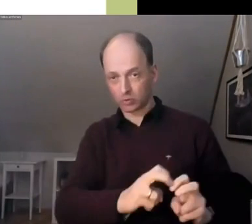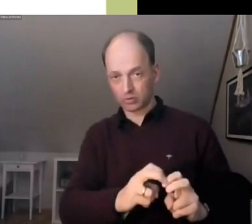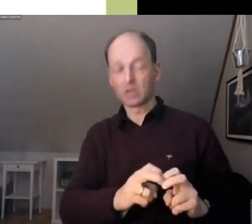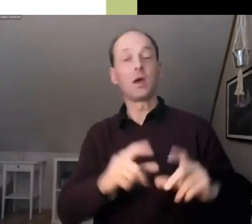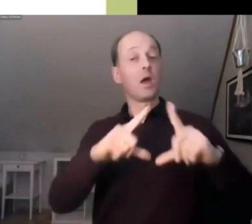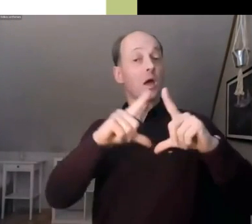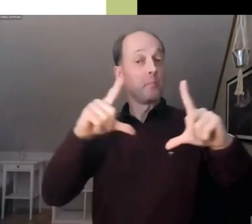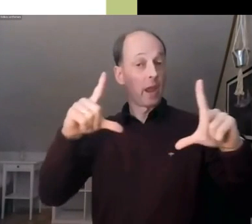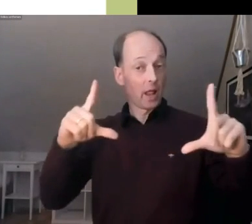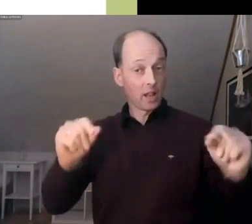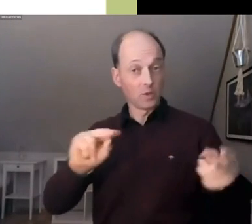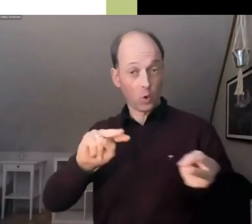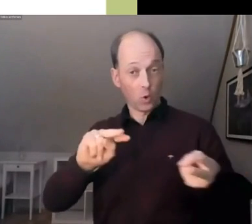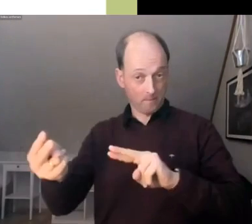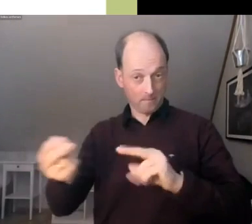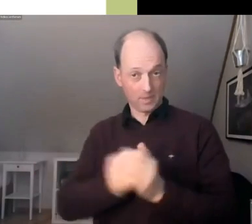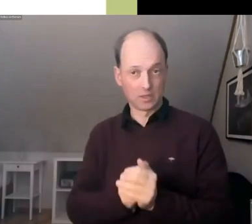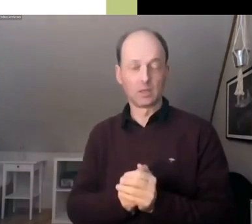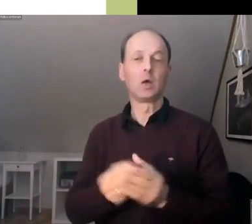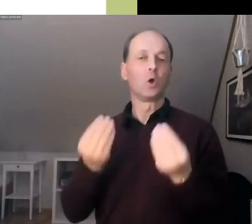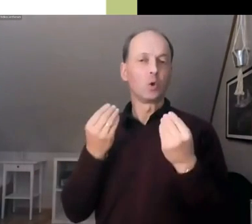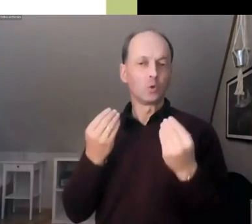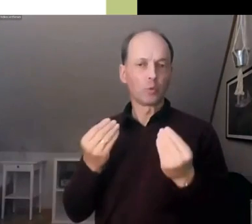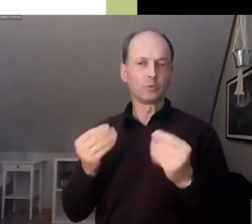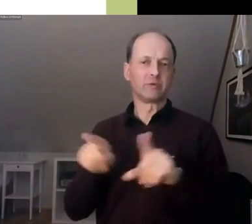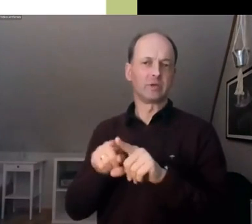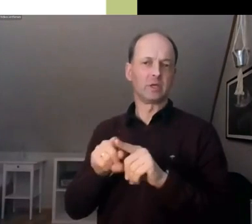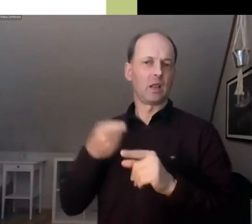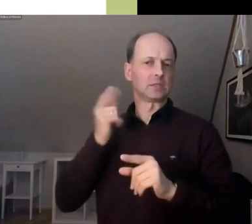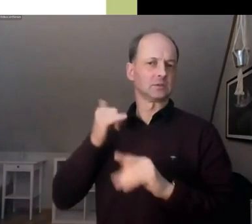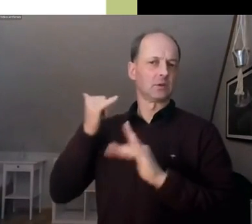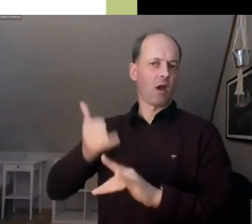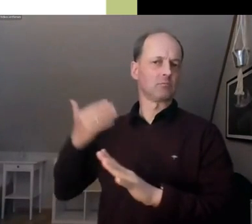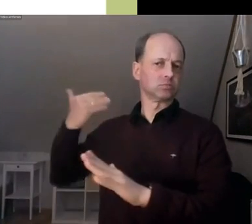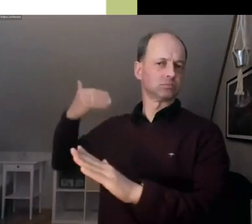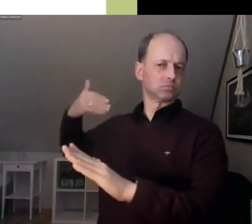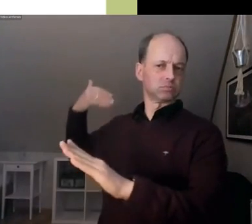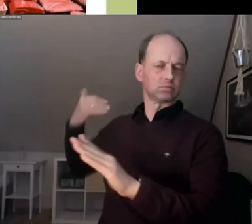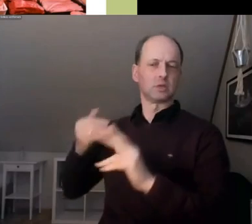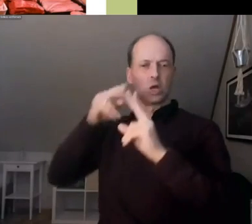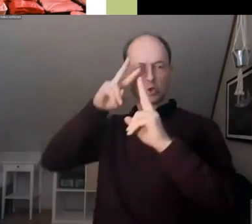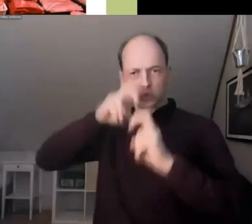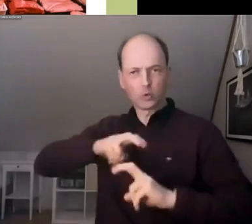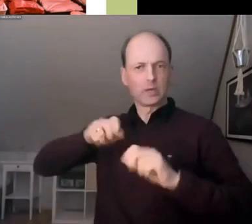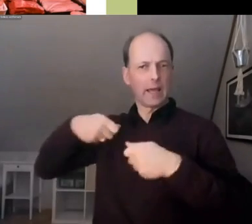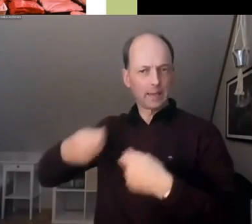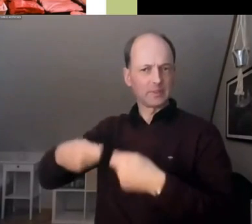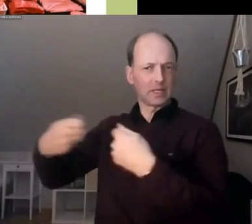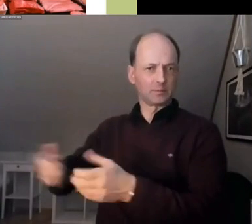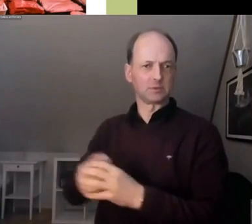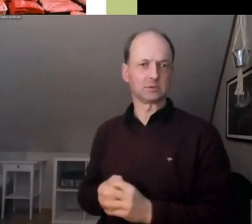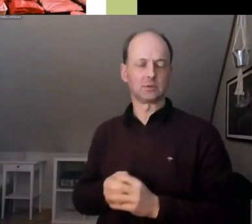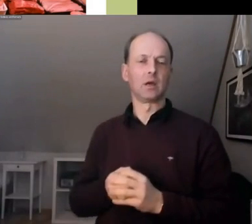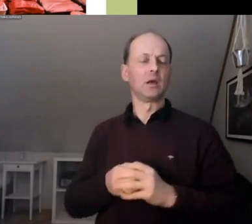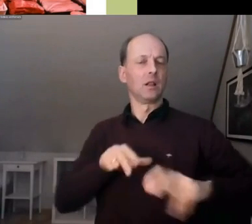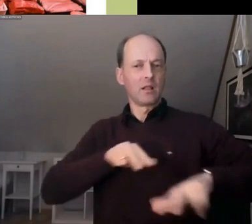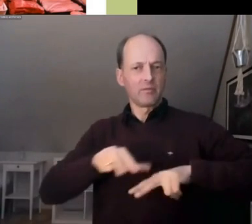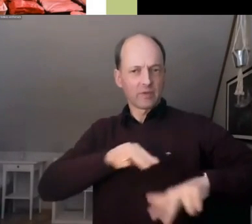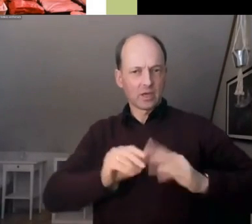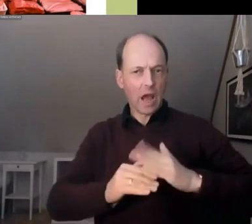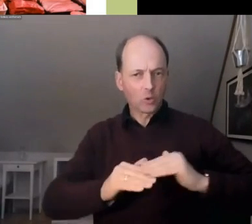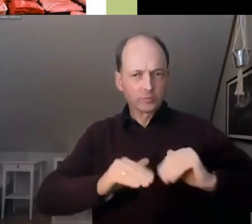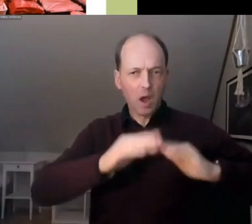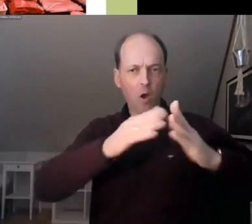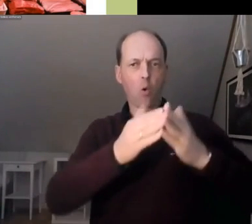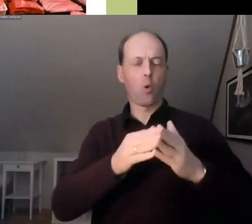so aus, wie die meisten Klimaschutzstudien der letzten Jahrzehnte. Massiver Infrastrukturausbau für erneuerbare